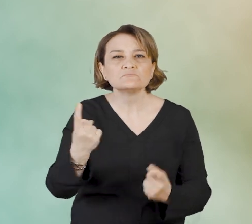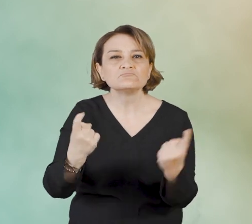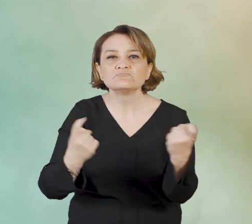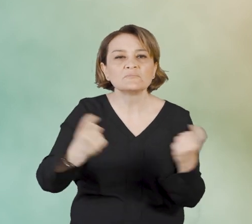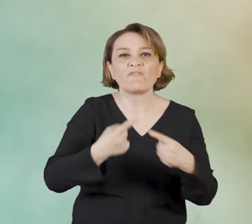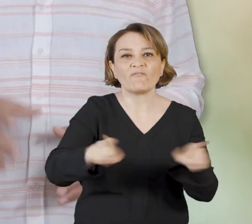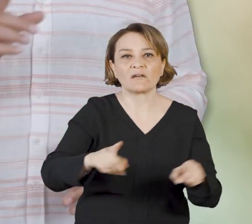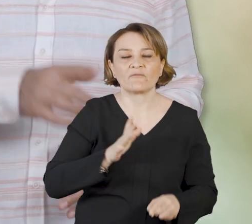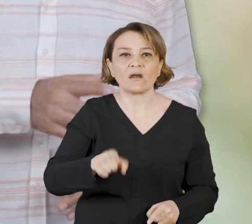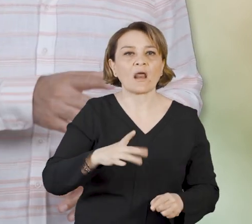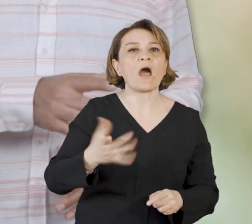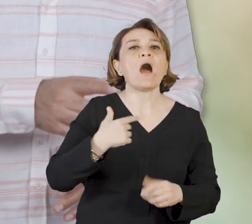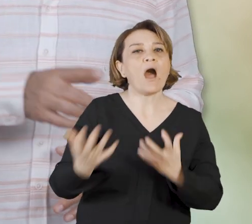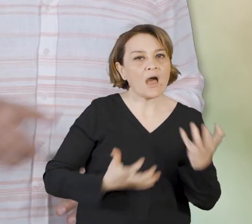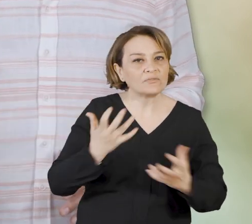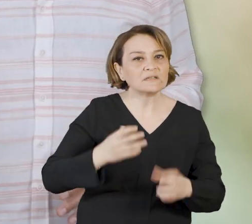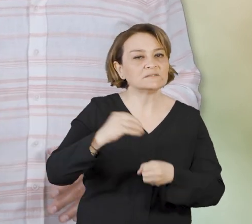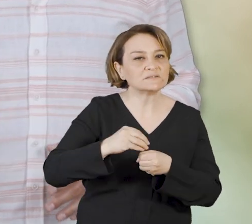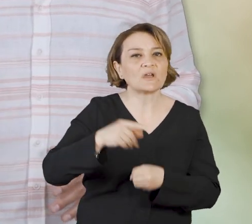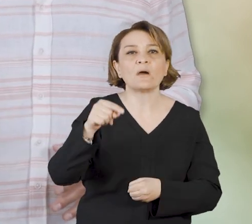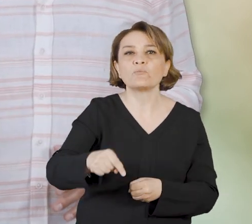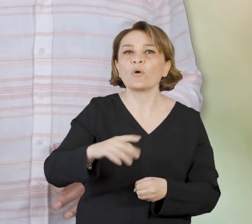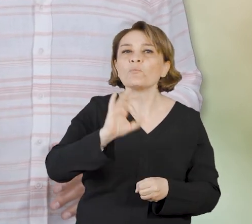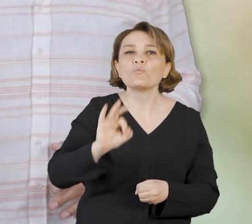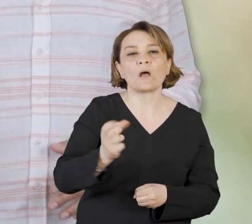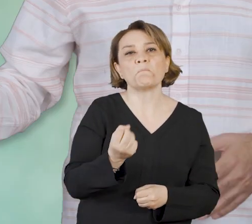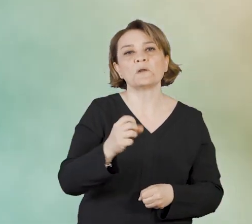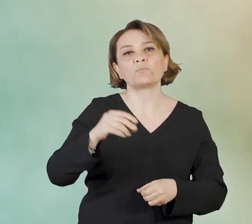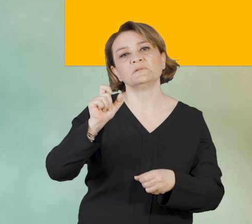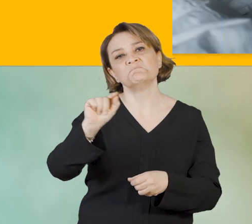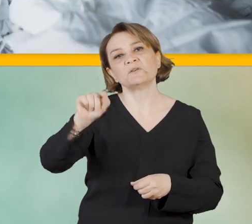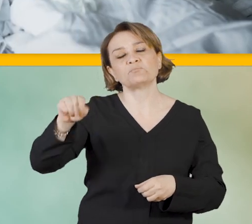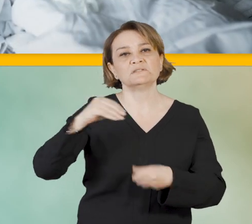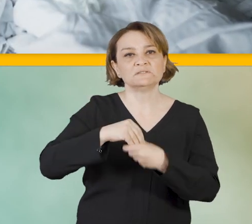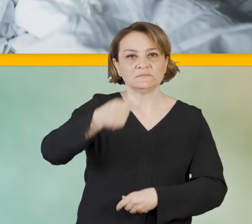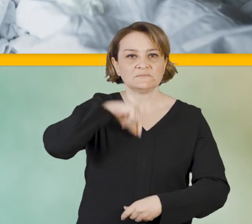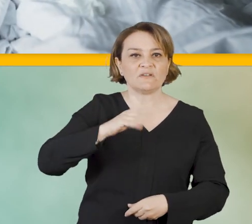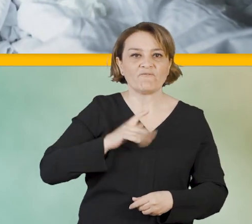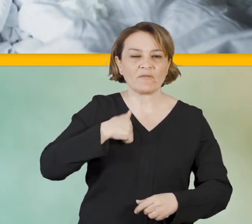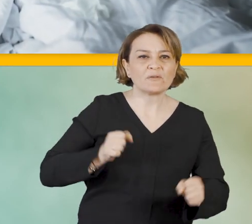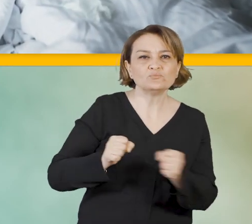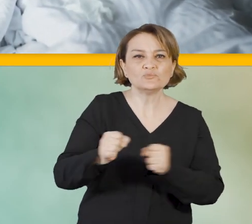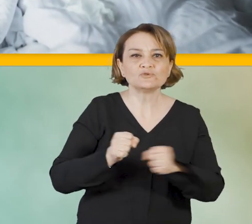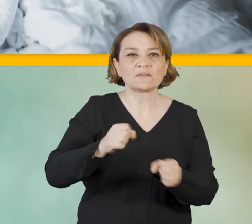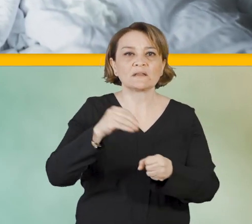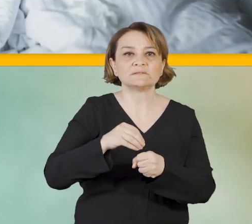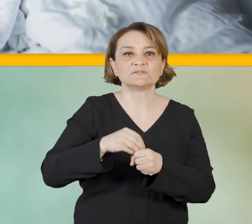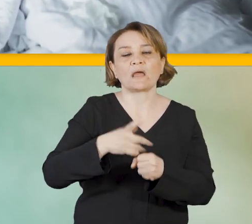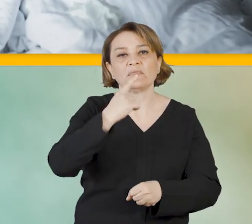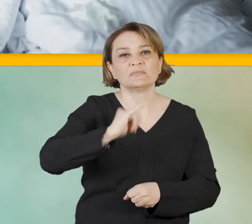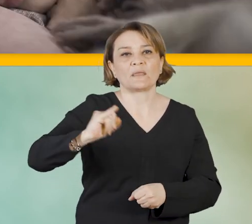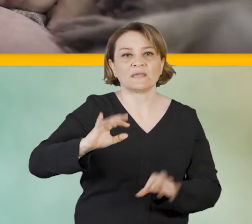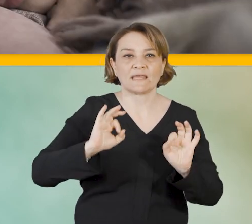farklılık görülebilir. Ateş bir semptomdur ve genellikle enfeksiyon durumunda yükselir. Enfeksiyonla mücadele veren vücudun normal bir